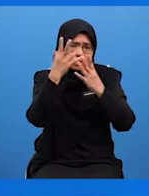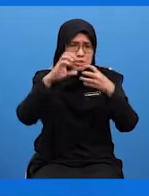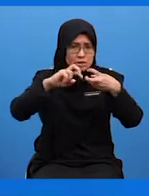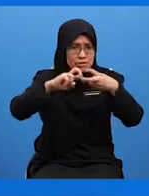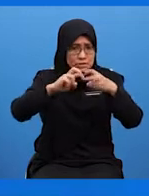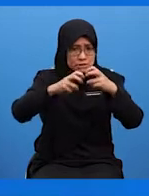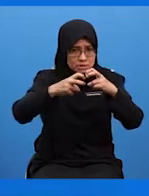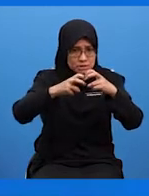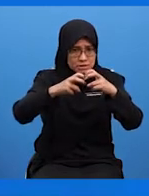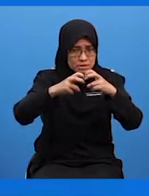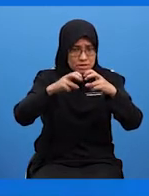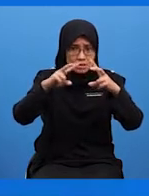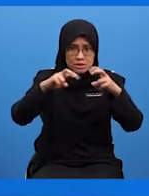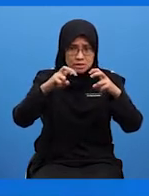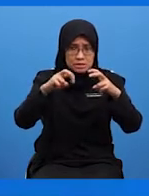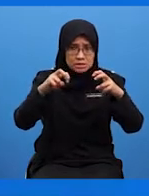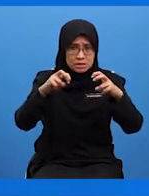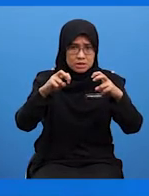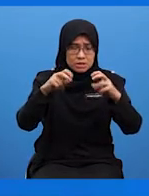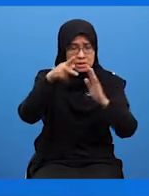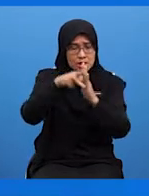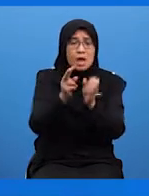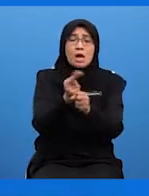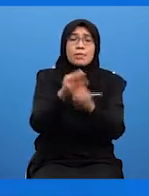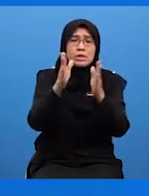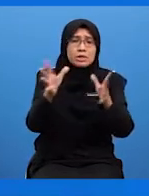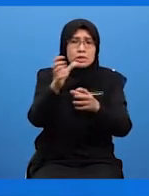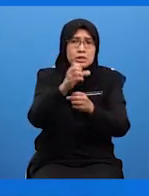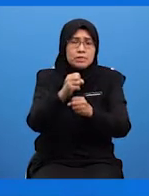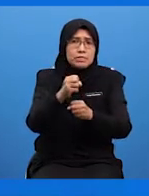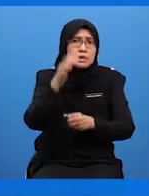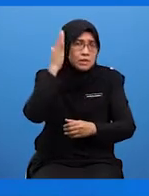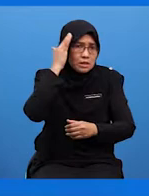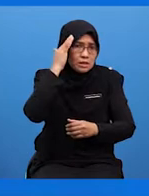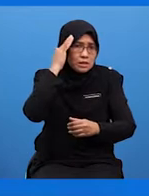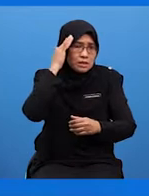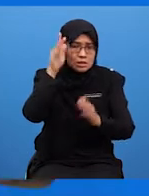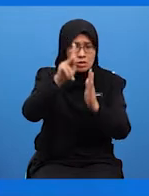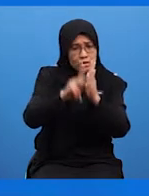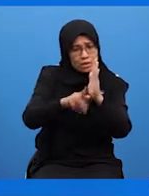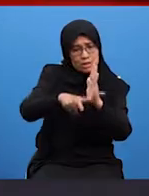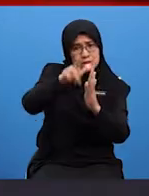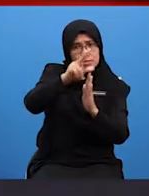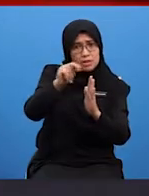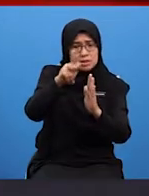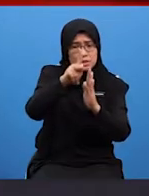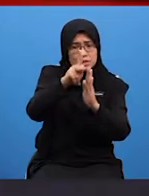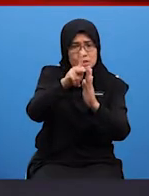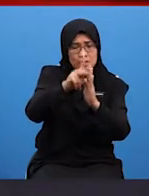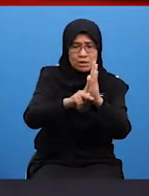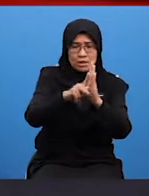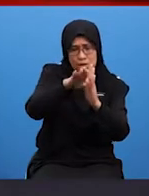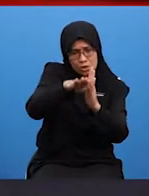inilah Pereka dapat mengenalpasti kelebihan dan kekurangan rekaan yang terdahulu Betul tak Cikgu Don? Syabas,